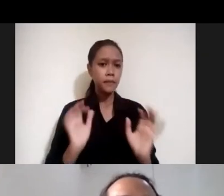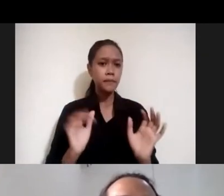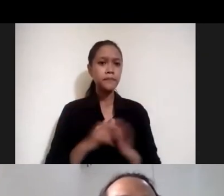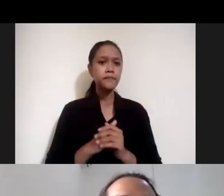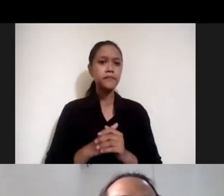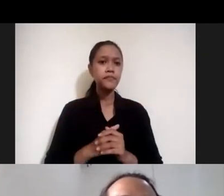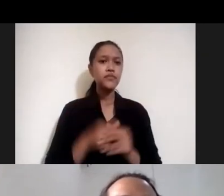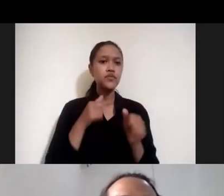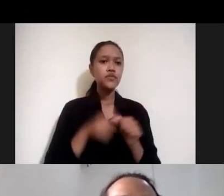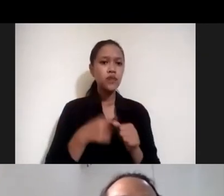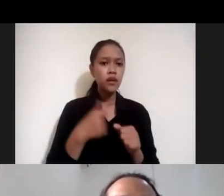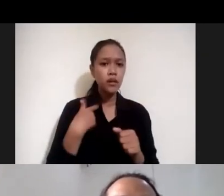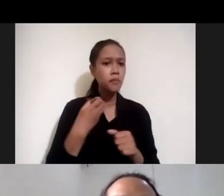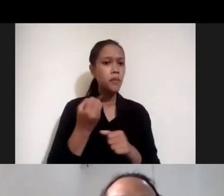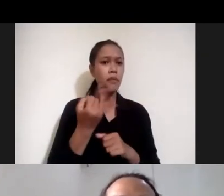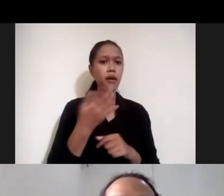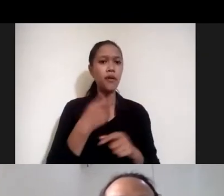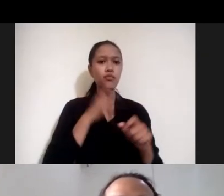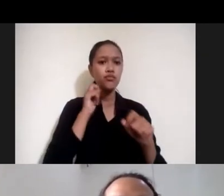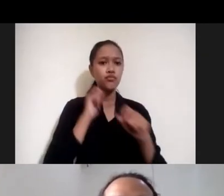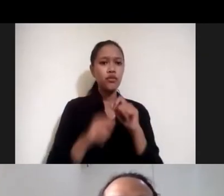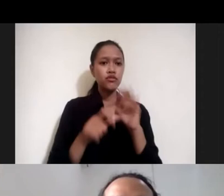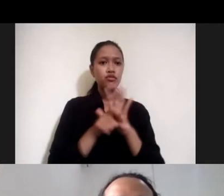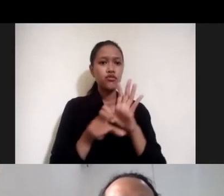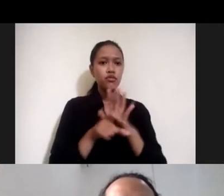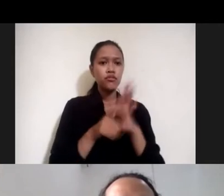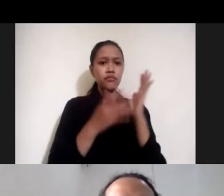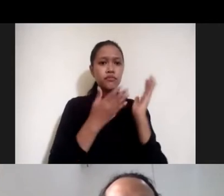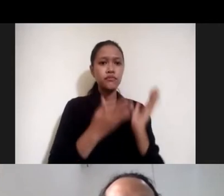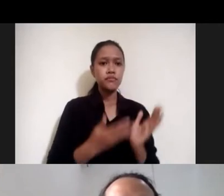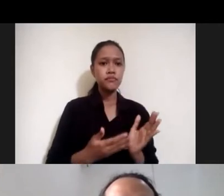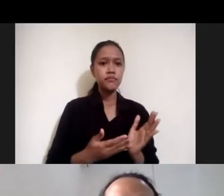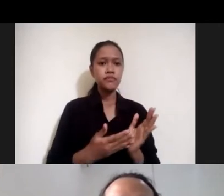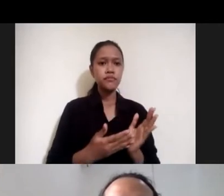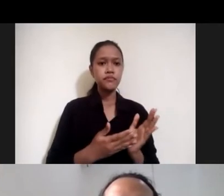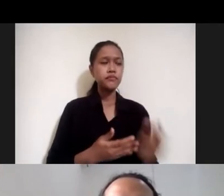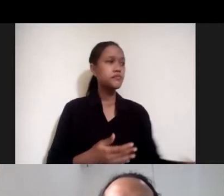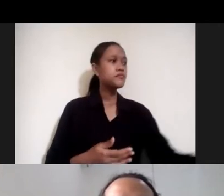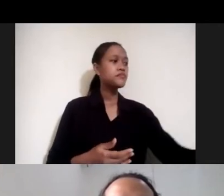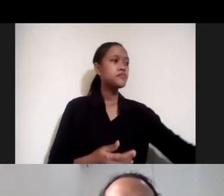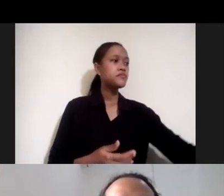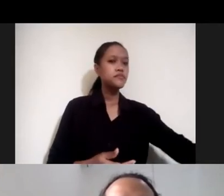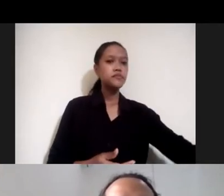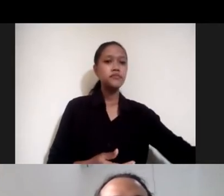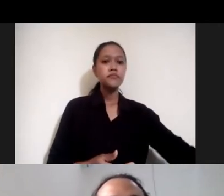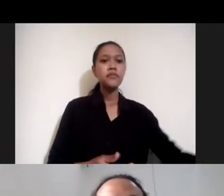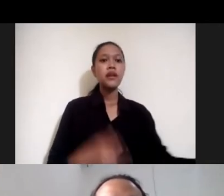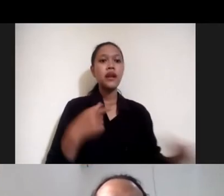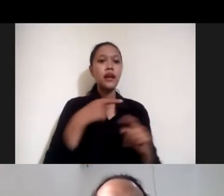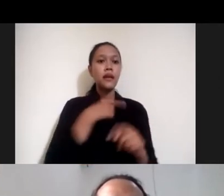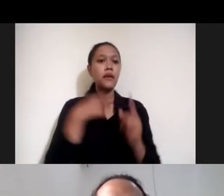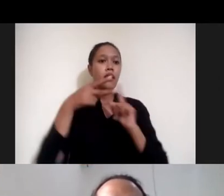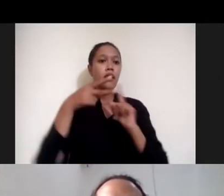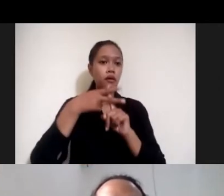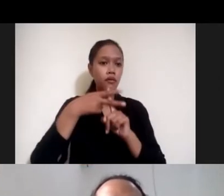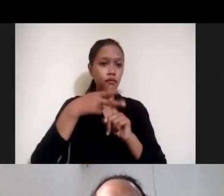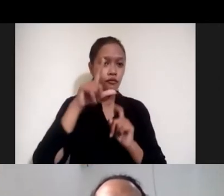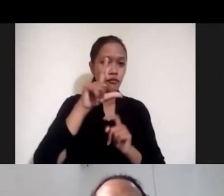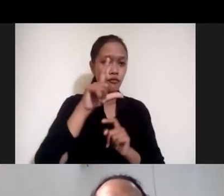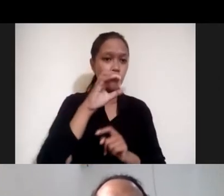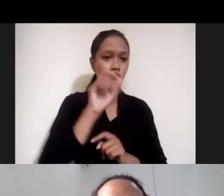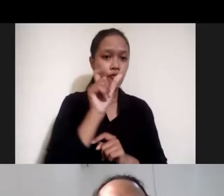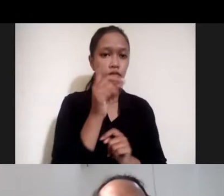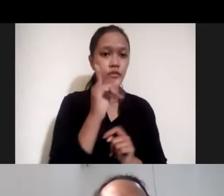yang beberapa aku bikin di ini misalnya ini namanya florist itu tools untuk bikin